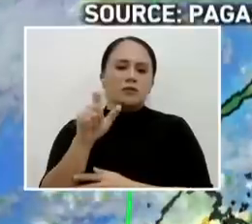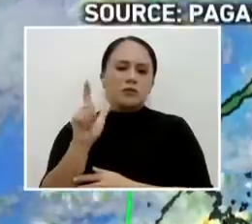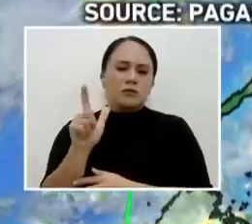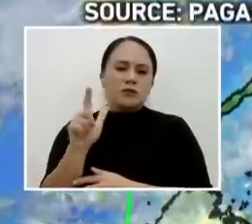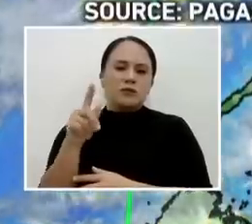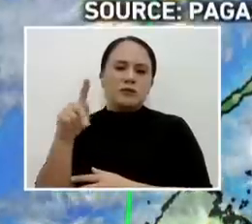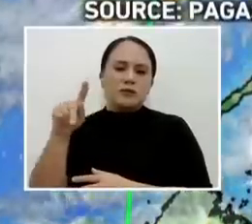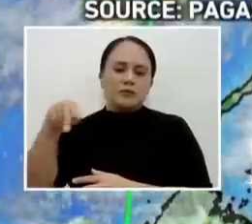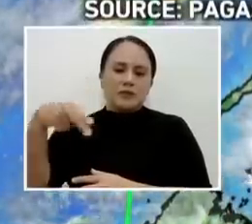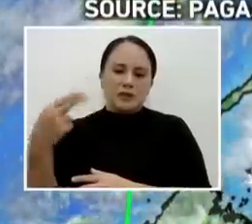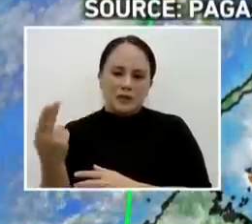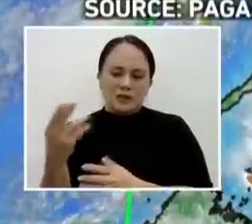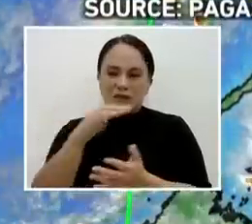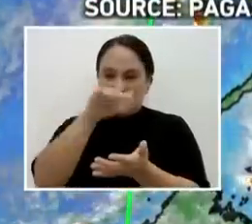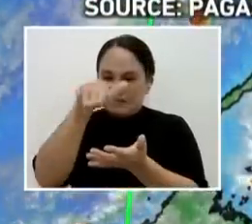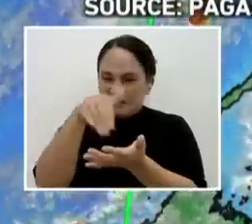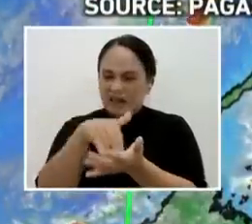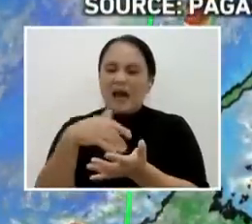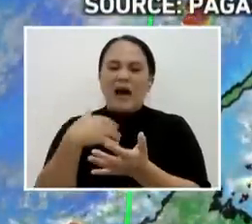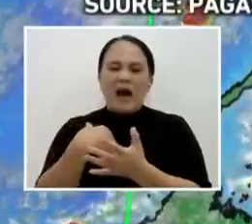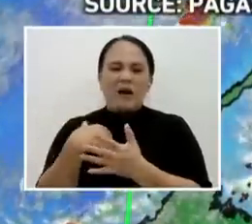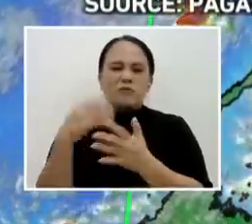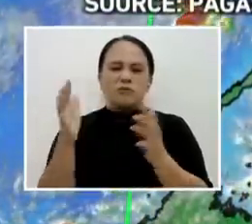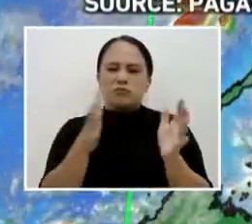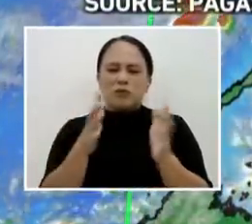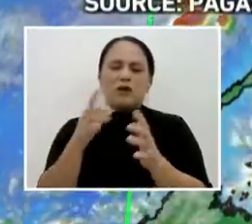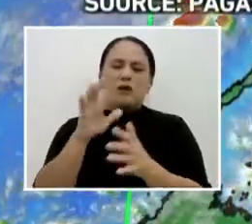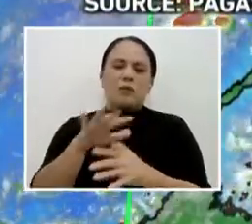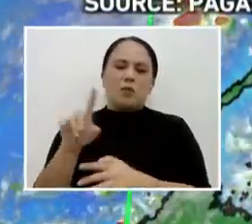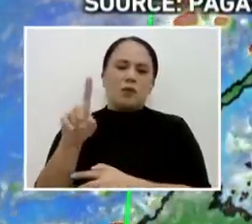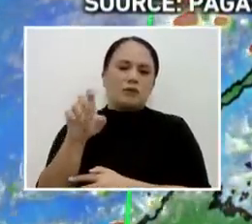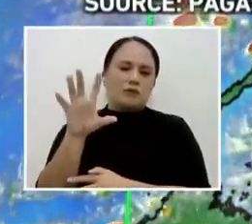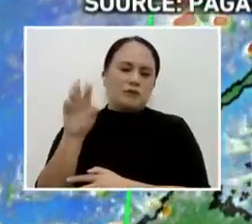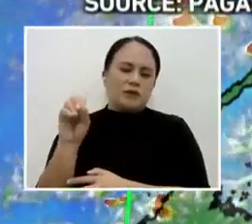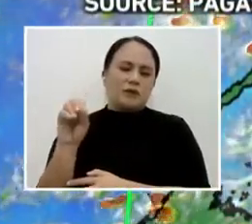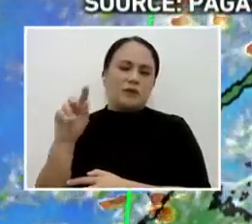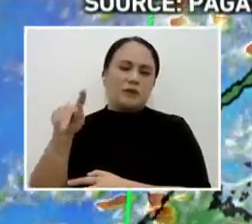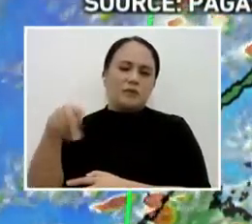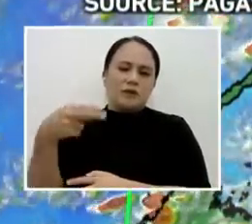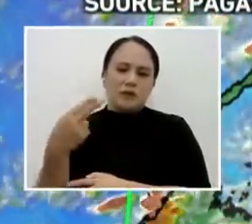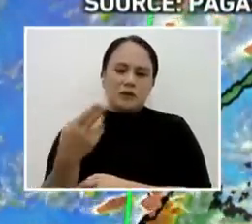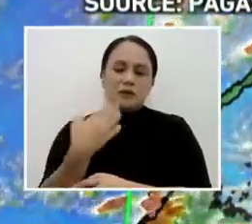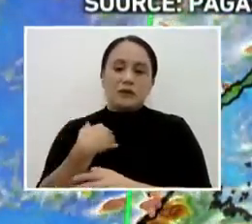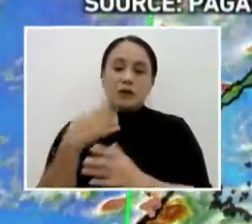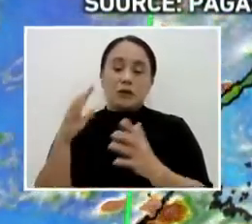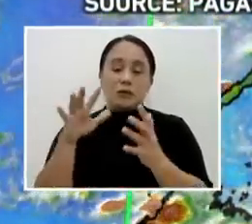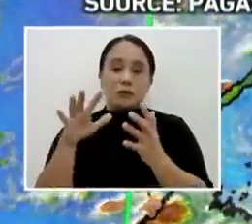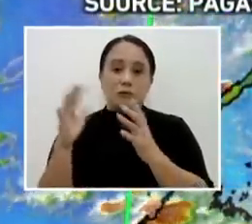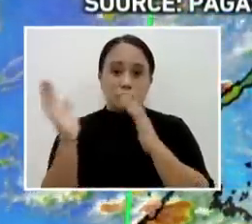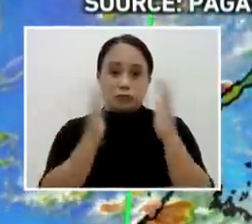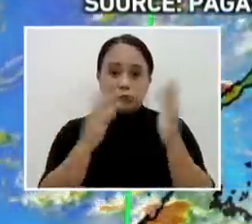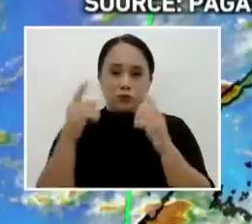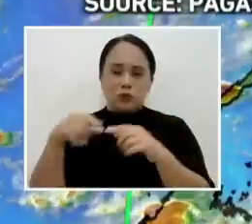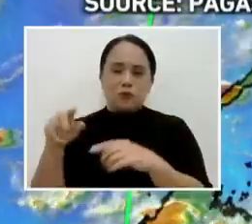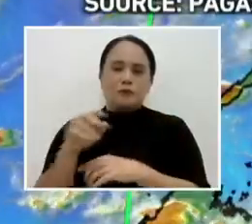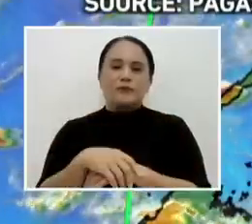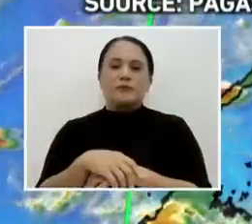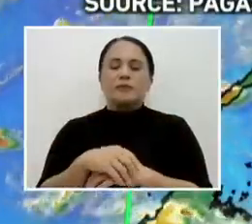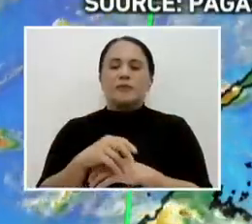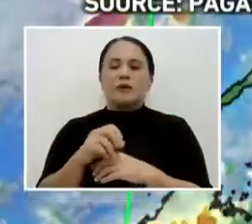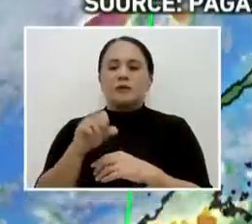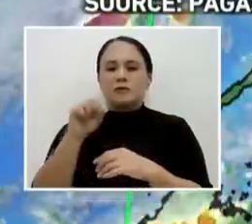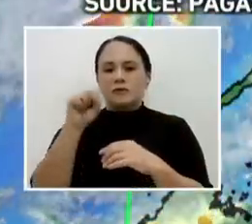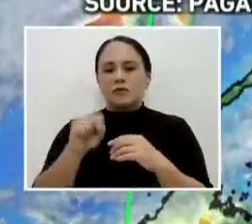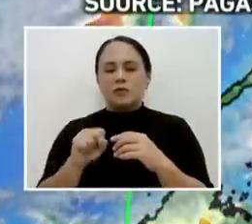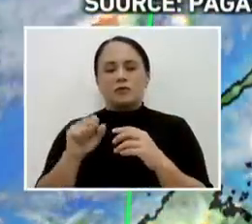malapit sa gitna at may pagbugso hanggang 150 kilometers per hour. Kumikilos po ngayon ang baglo, pahilagang kanluran sa bilis na 15